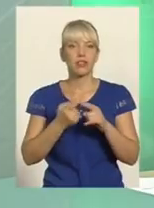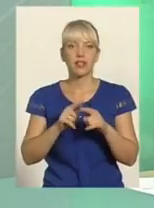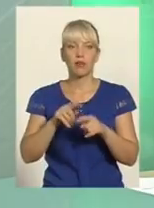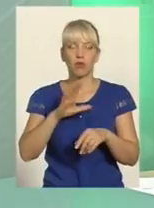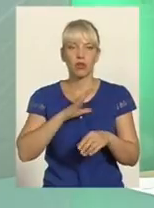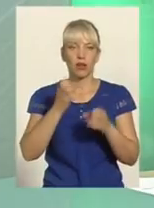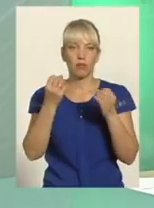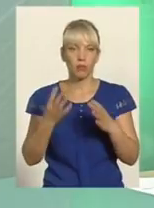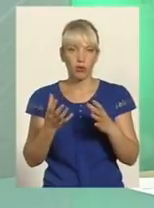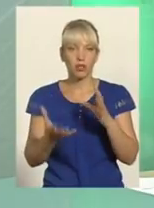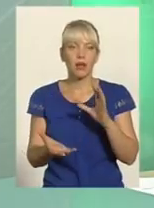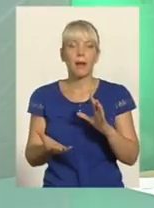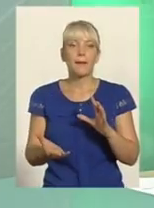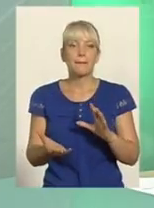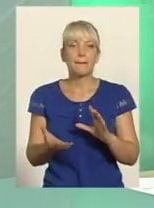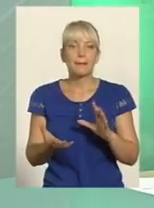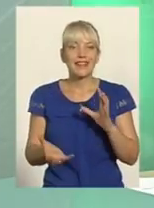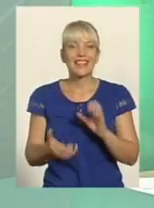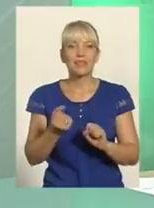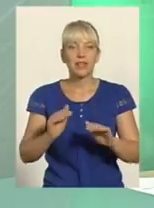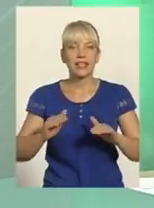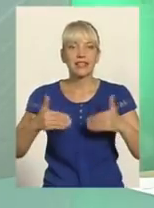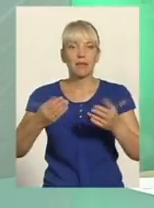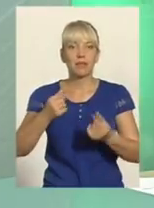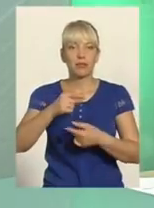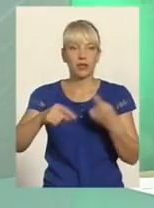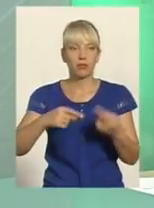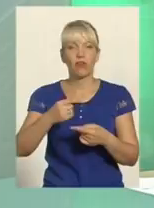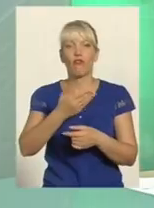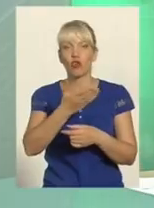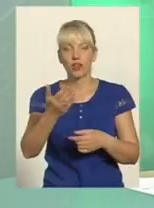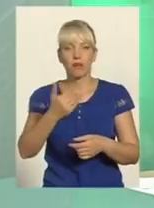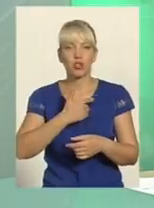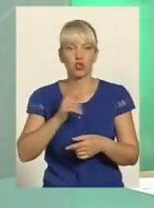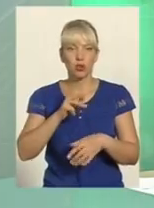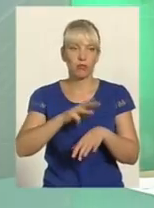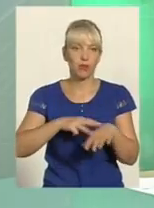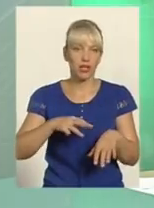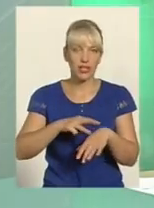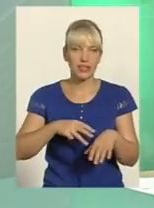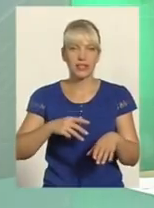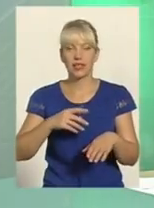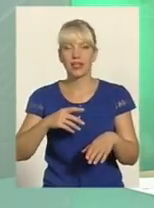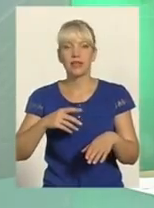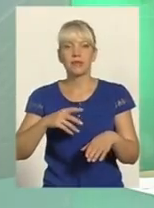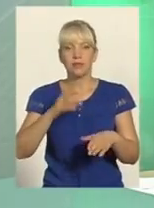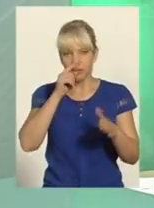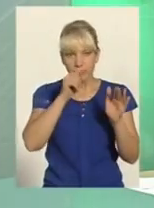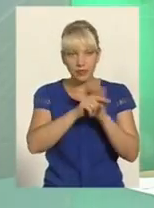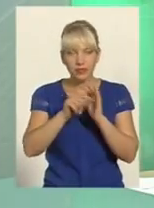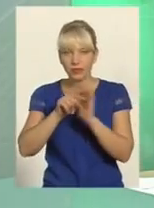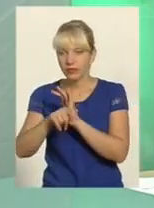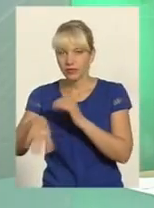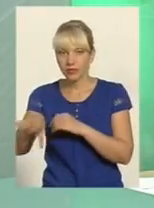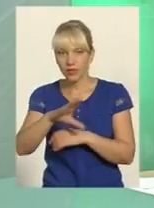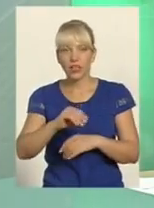підтримка ініціативи підприємців Вони бажали, щоб міліція реагувала на всі повідомлення про злочинні проводи І з їхніх ініціативи